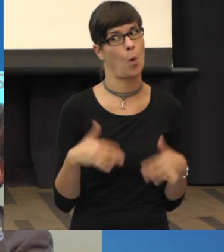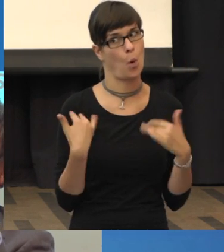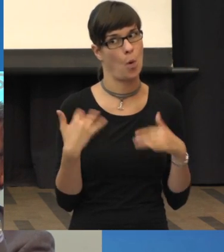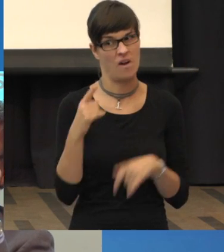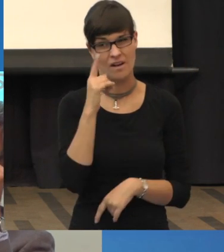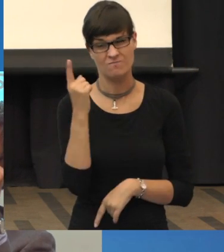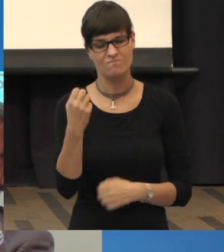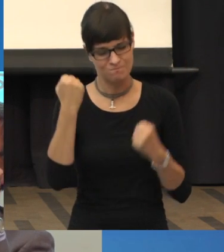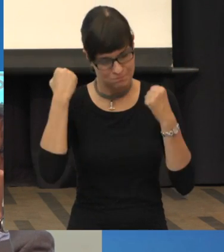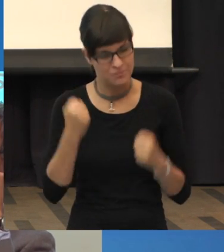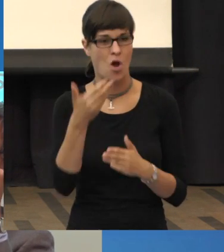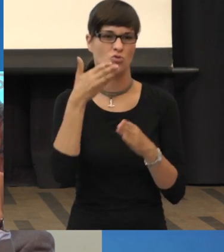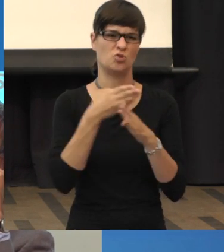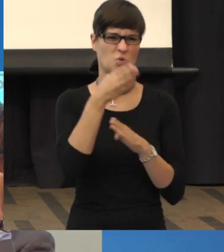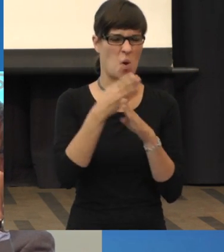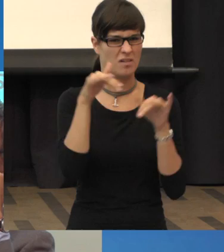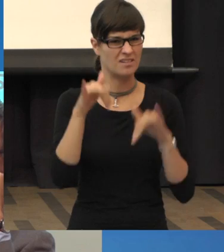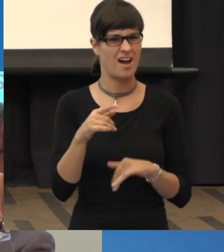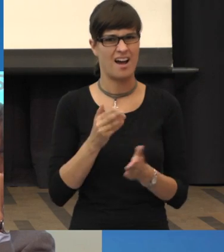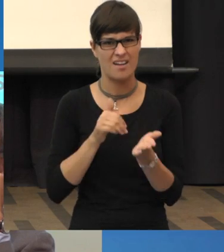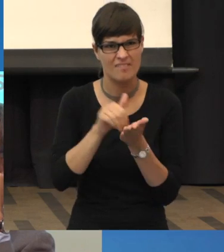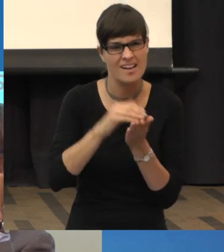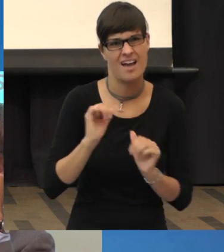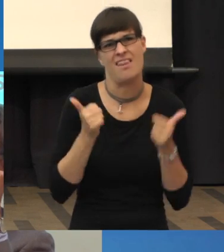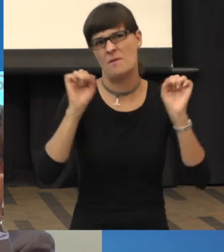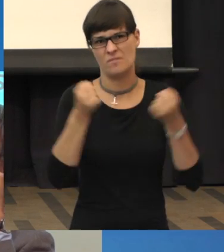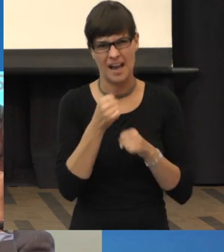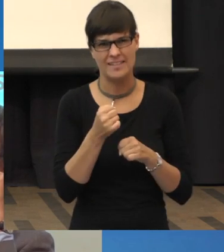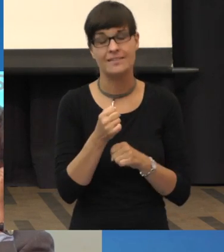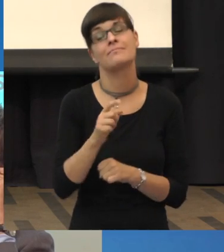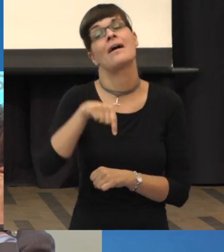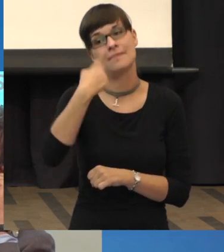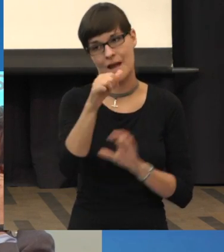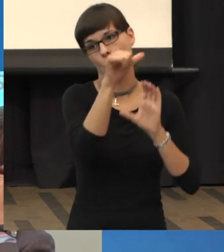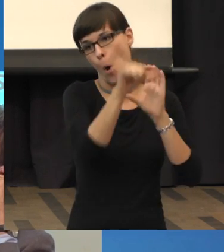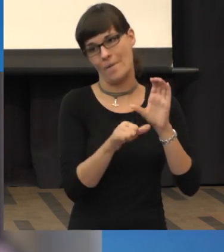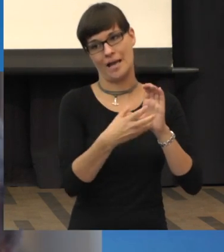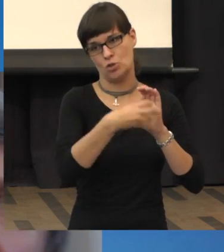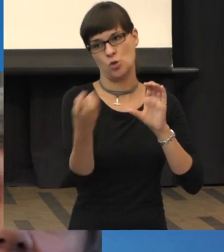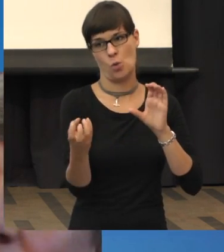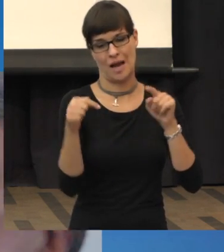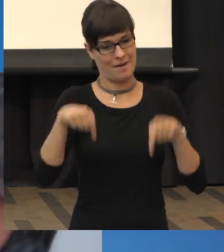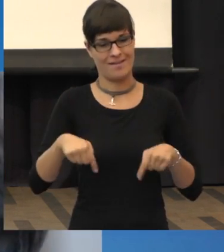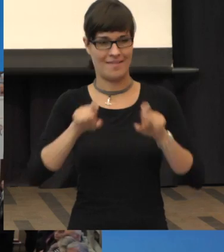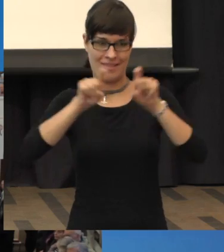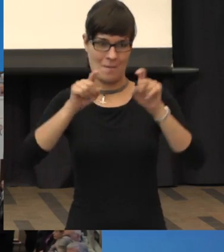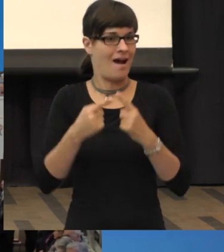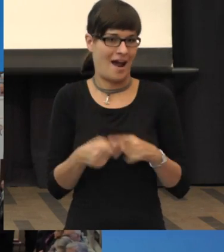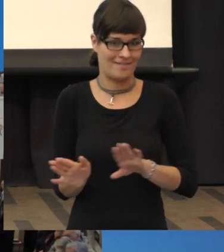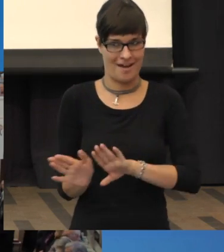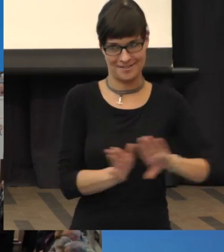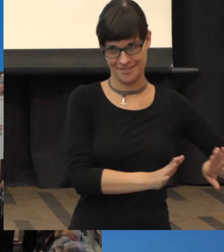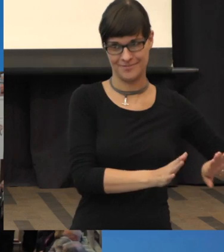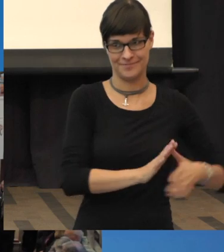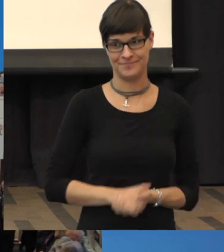so stark gestört ist, dass er sagt, ich kann mein Leben nicht weiterführen. Ist aber heute nicht das Thema hier. So, wunderbar.